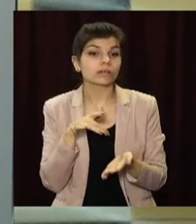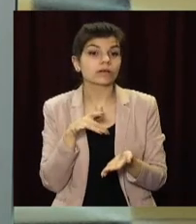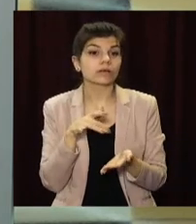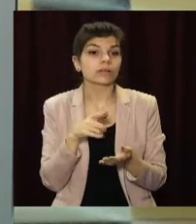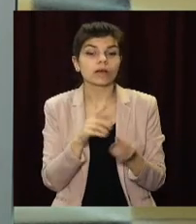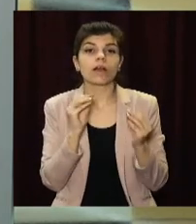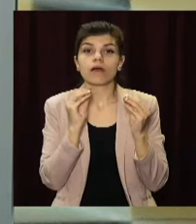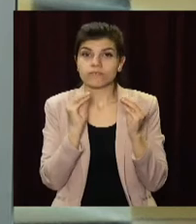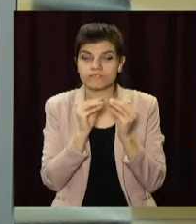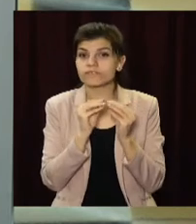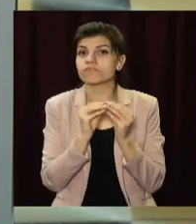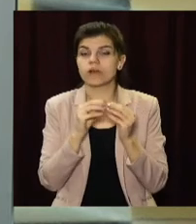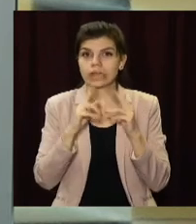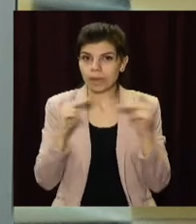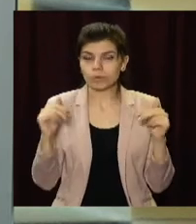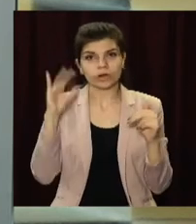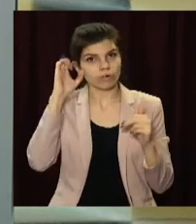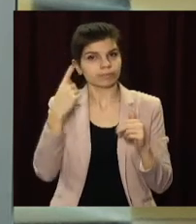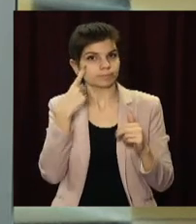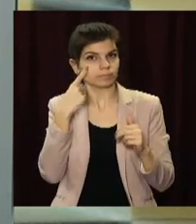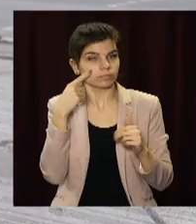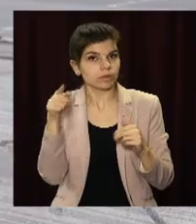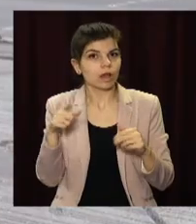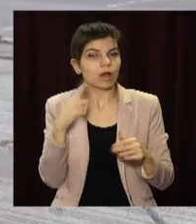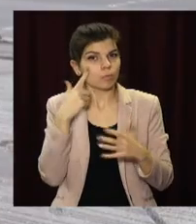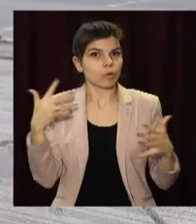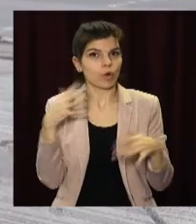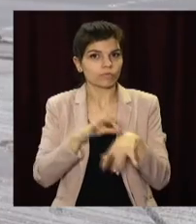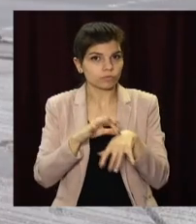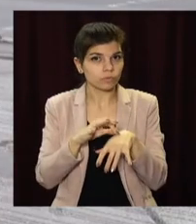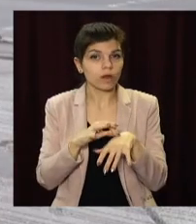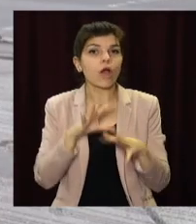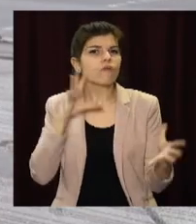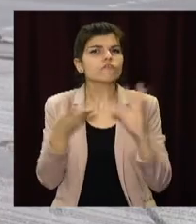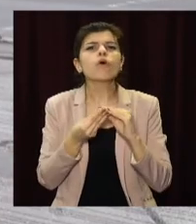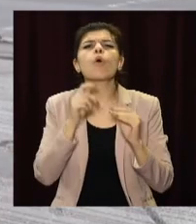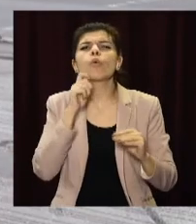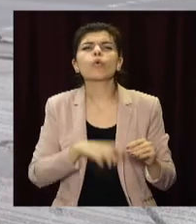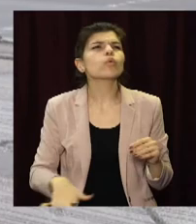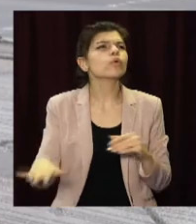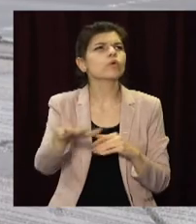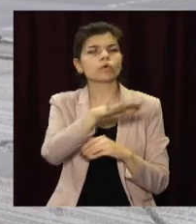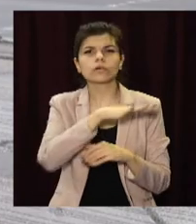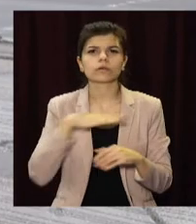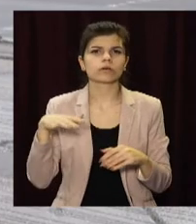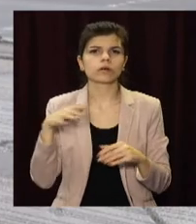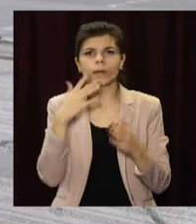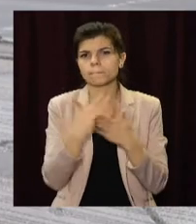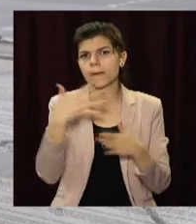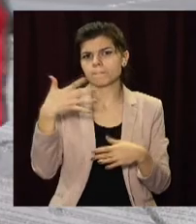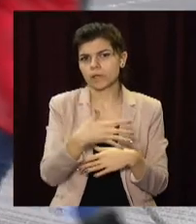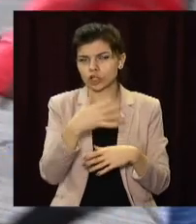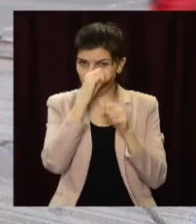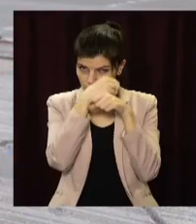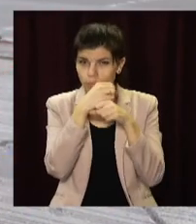Незмінно в антилідерах залишається Дніпро та Кривий Ріг. Там фіксують найбільших хворих. Загалом в Україні минулої доби додалося майже 5 тисяч